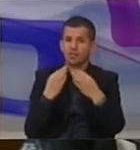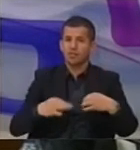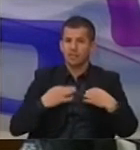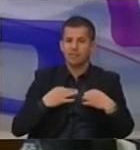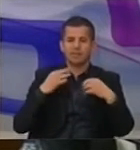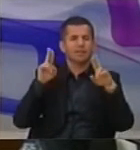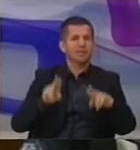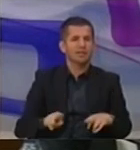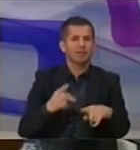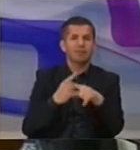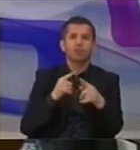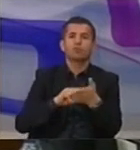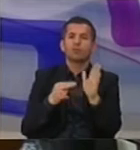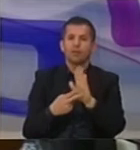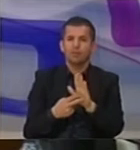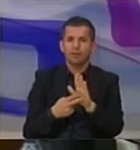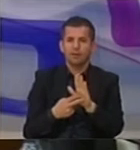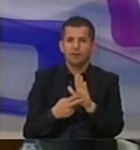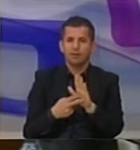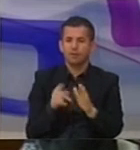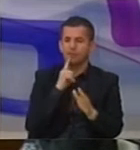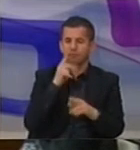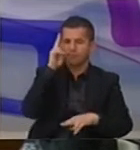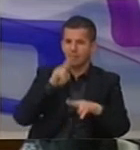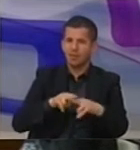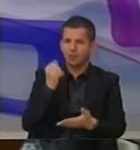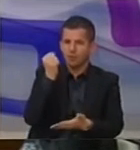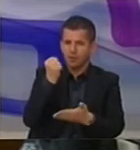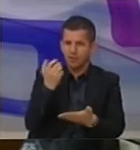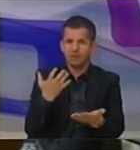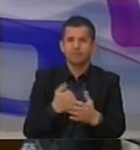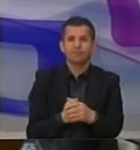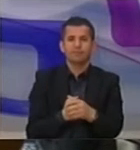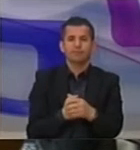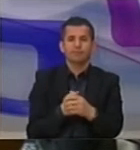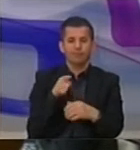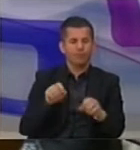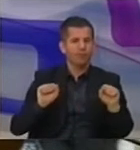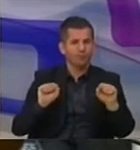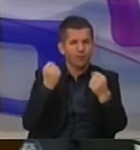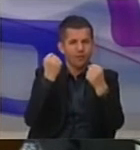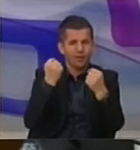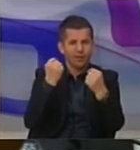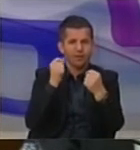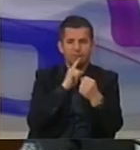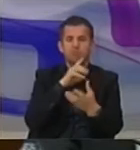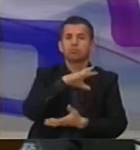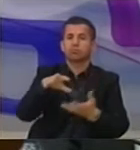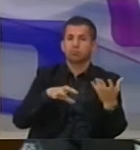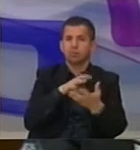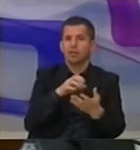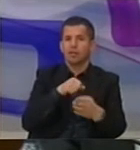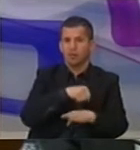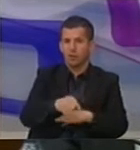në drejtsi, me problemin në aprovimit bugjetit, me protesta nga opozita të eskaluar në dhun,